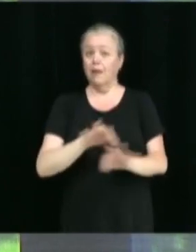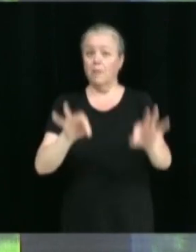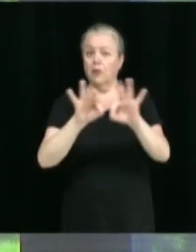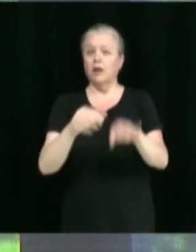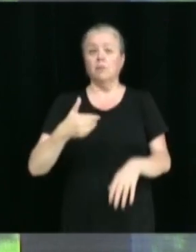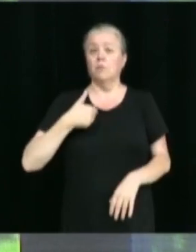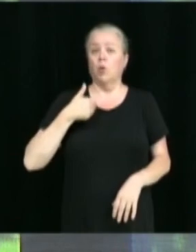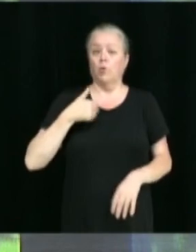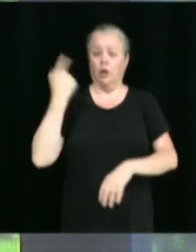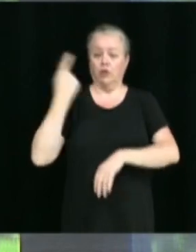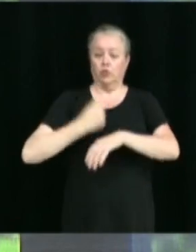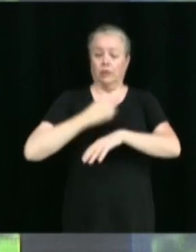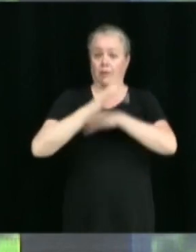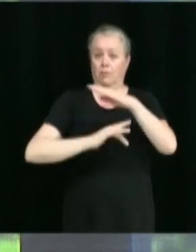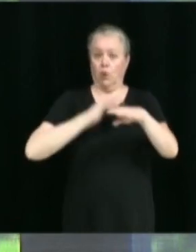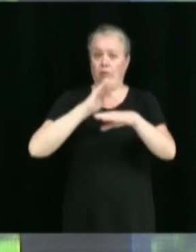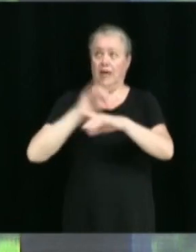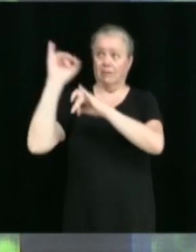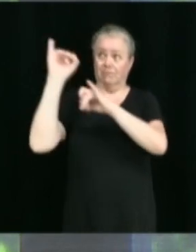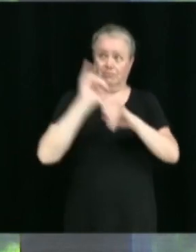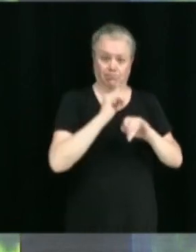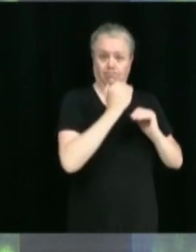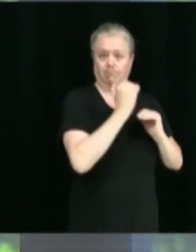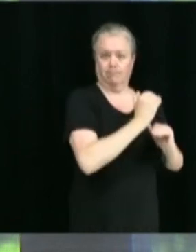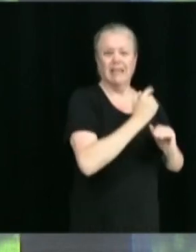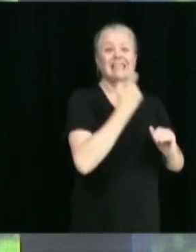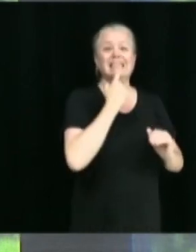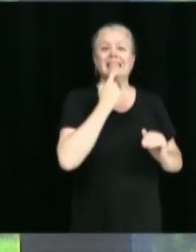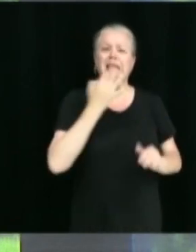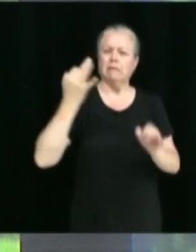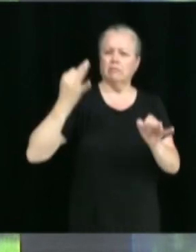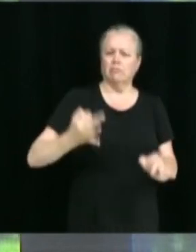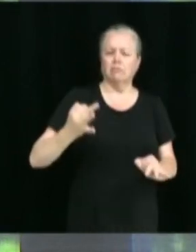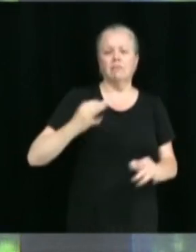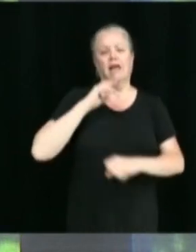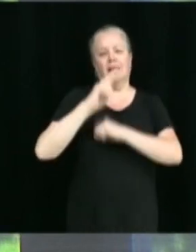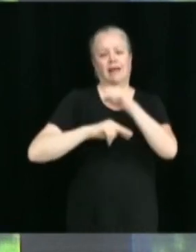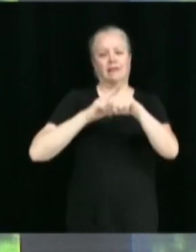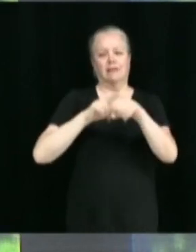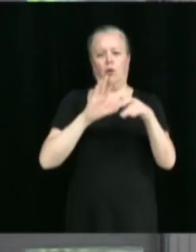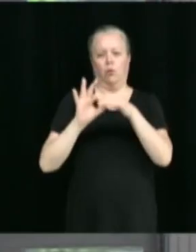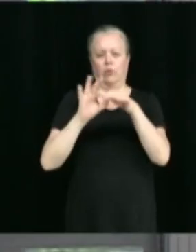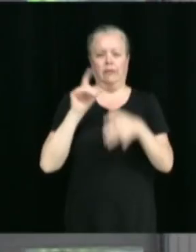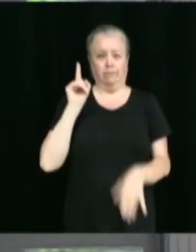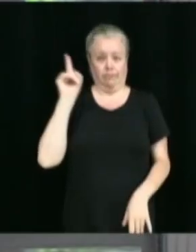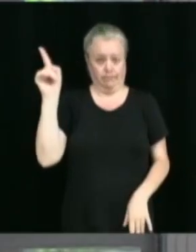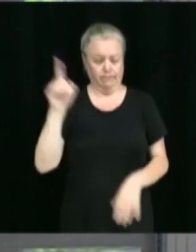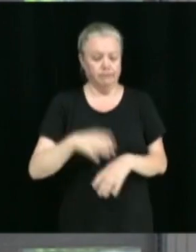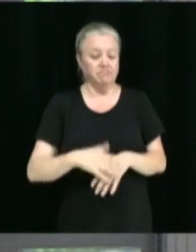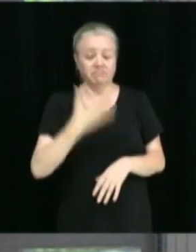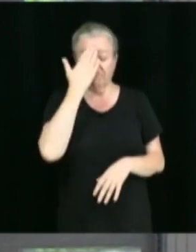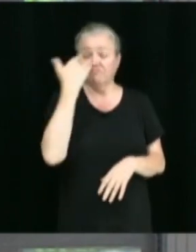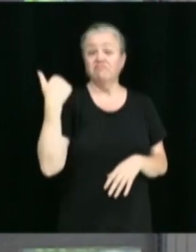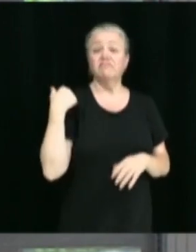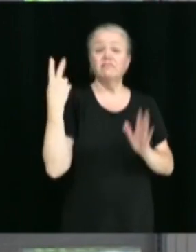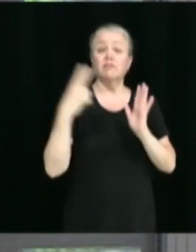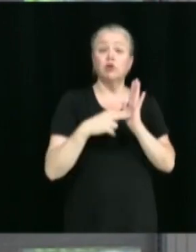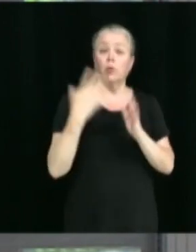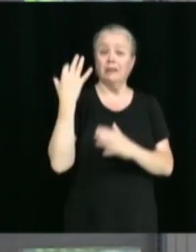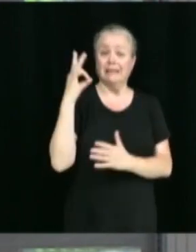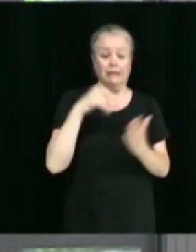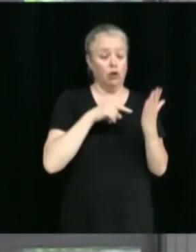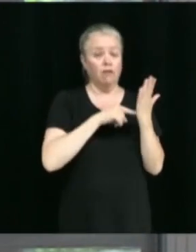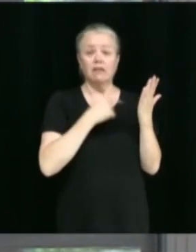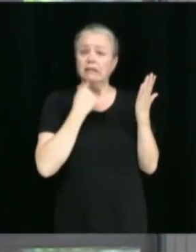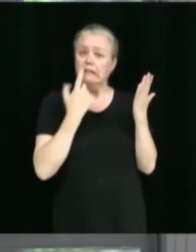du réfugié désignée par les Nations unies. Vous savez, depuis le rapport de 2019 qui établissait que